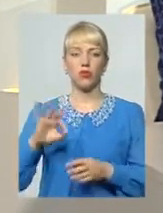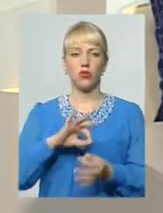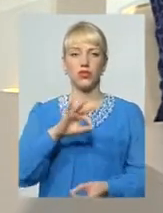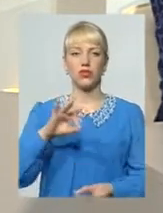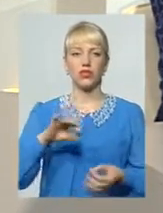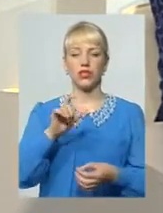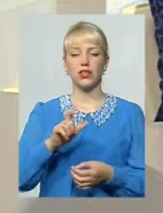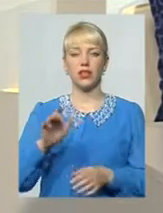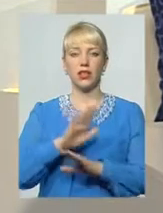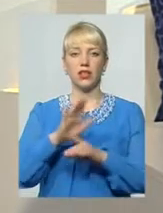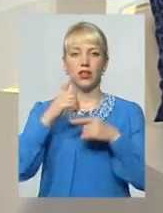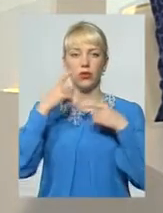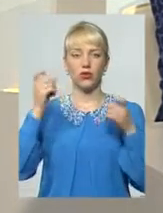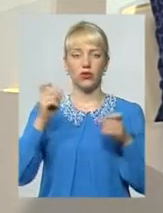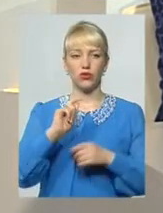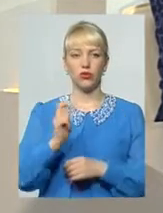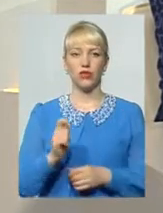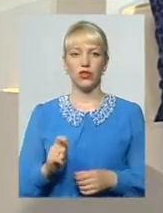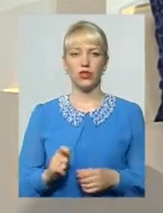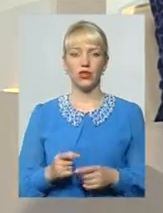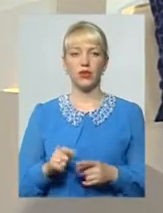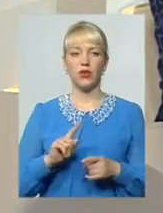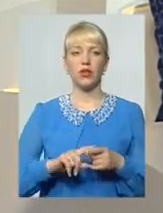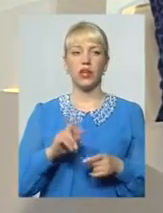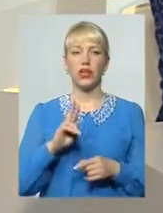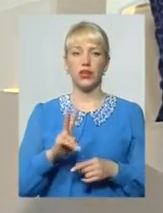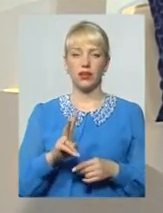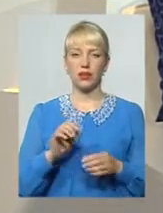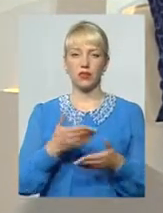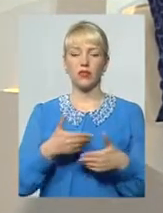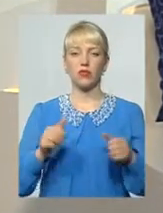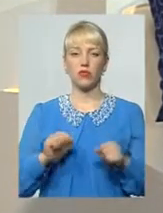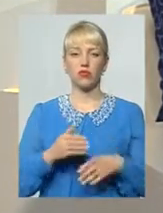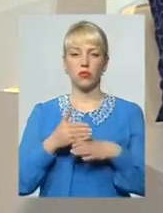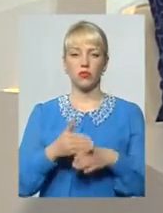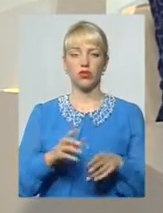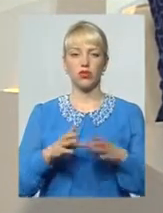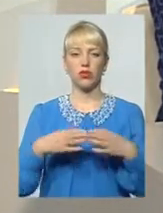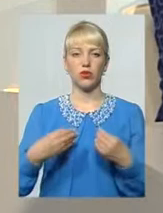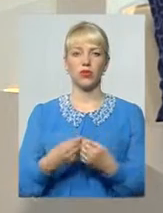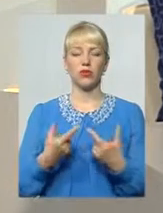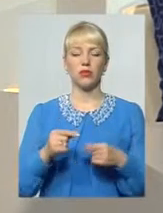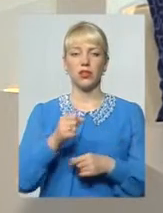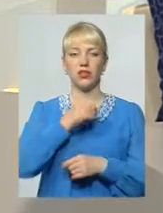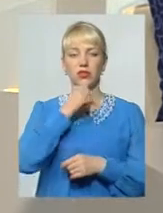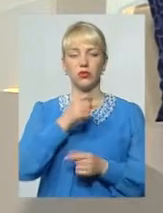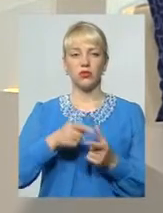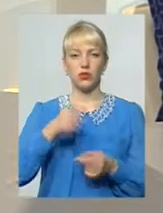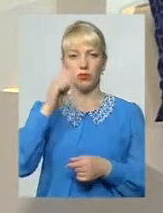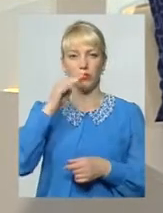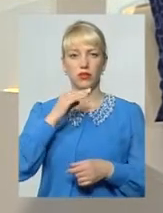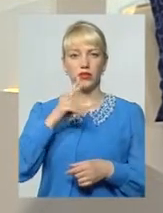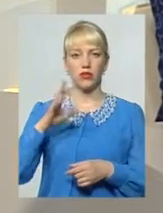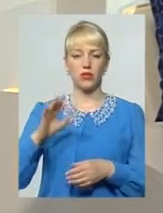неоголошеної війни Про те, як можемо допомогти родинам, де дідусь або ж батько